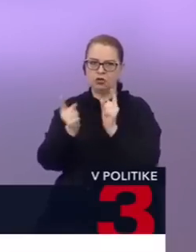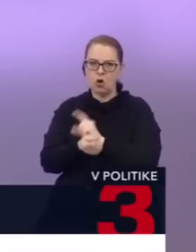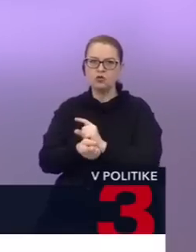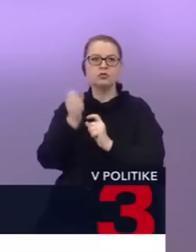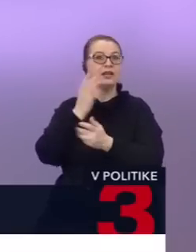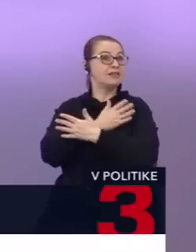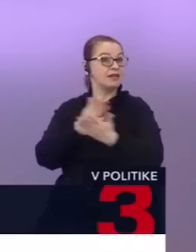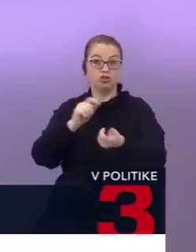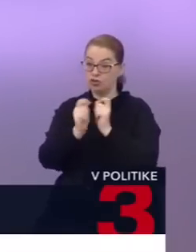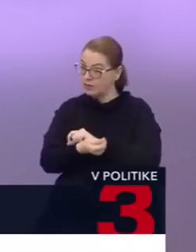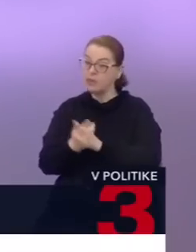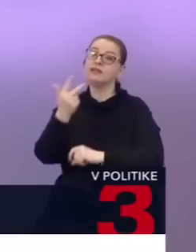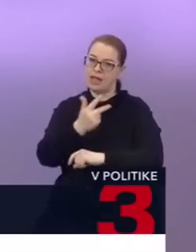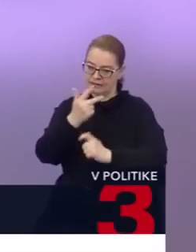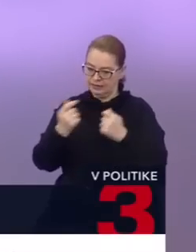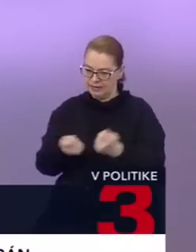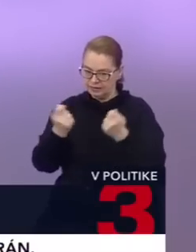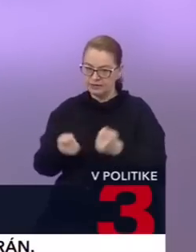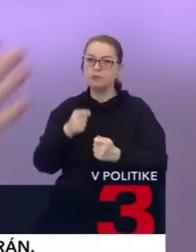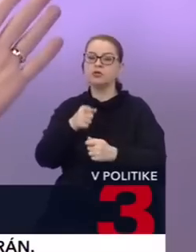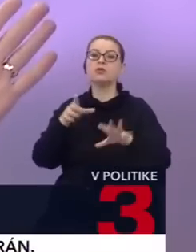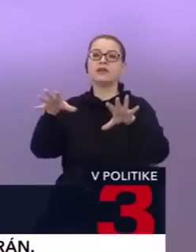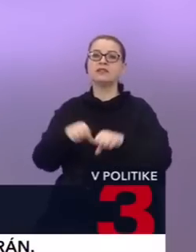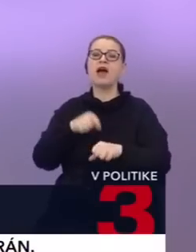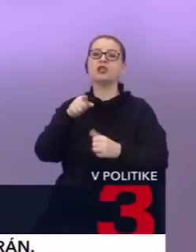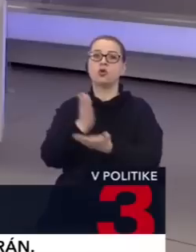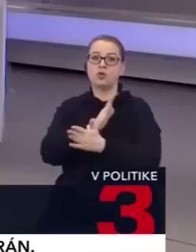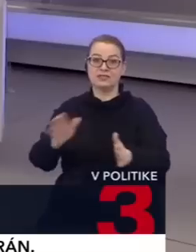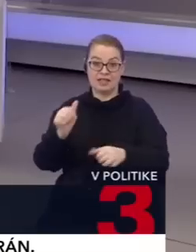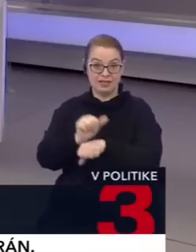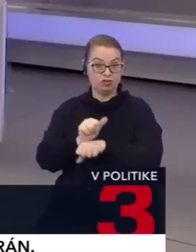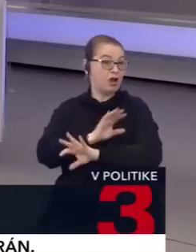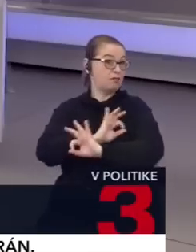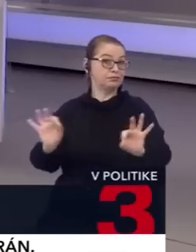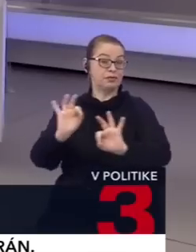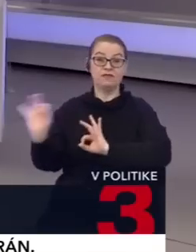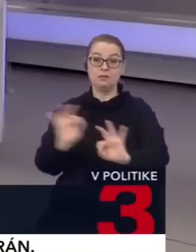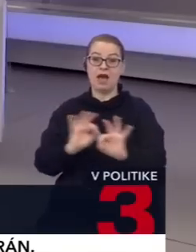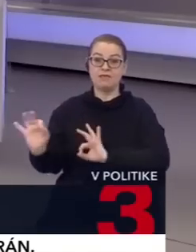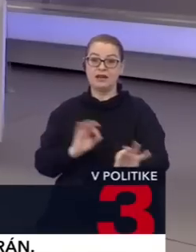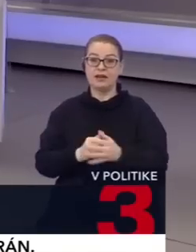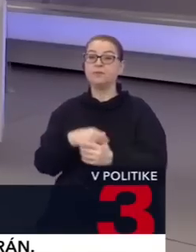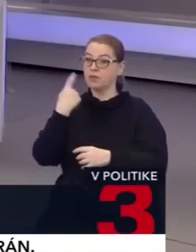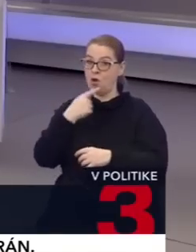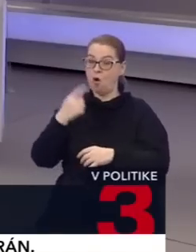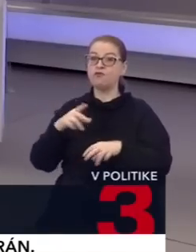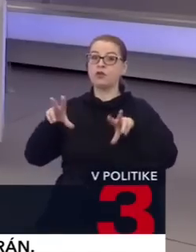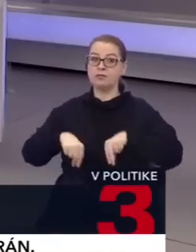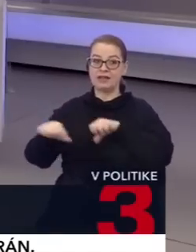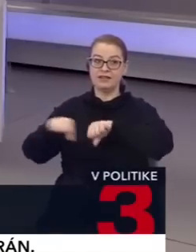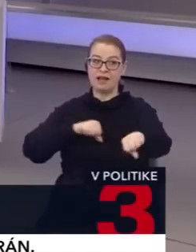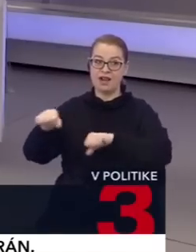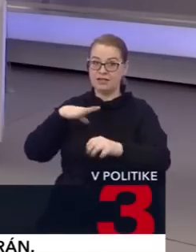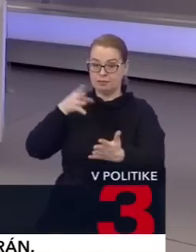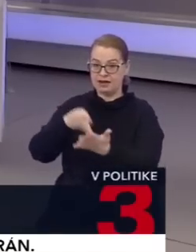nezmení, tak 30. septembra. To sa schváli do konca týždňa. Výbavené. A potom pracovať. Hovorí poverejný práceda vlády Edward